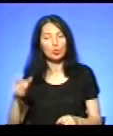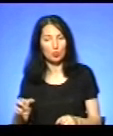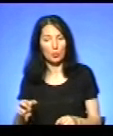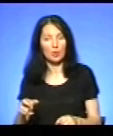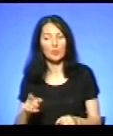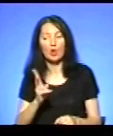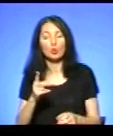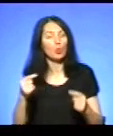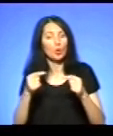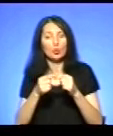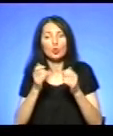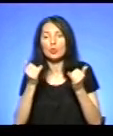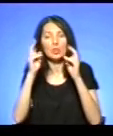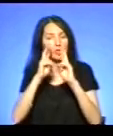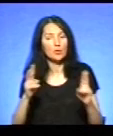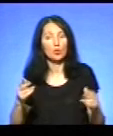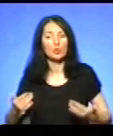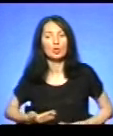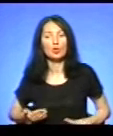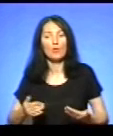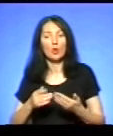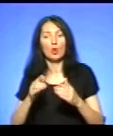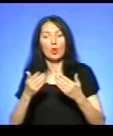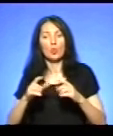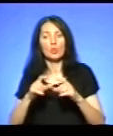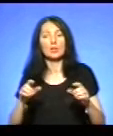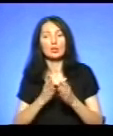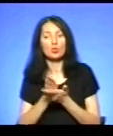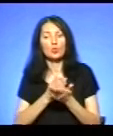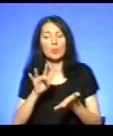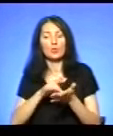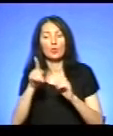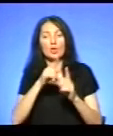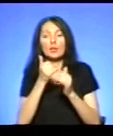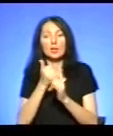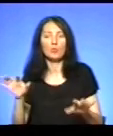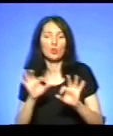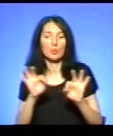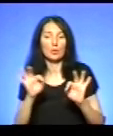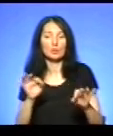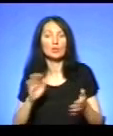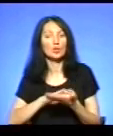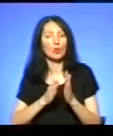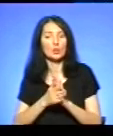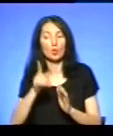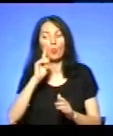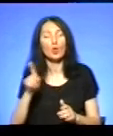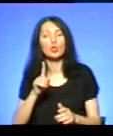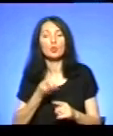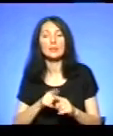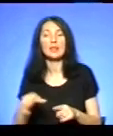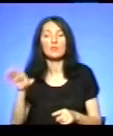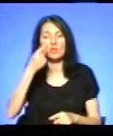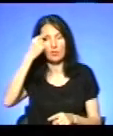невідомо. Тому житлово-комунальна служба міської ради не може детальніше коментувати ситуацію. Ну і поки що це вся